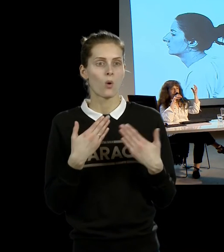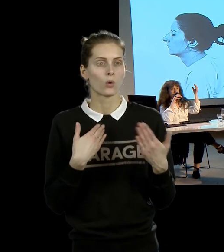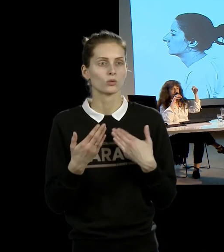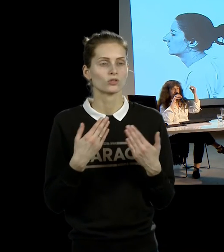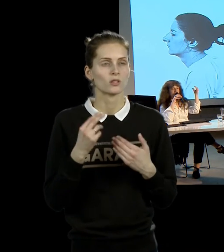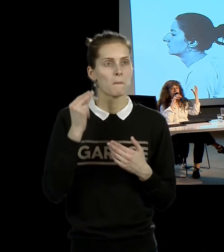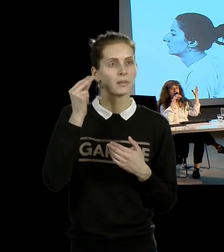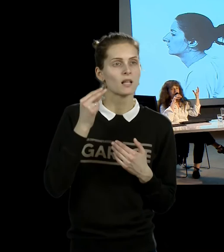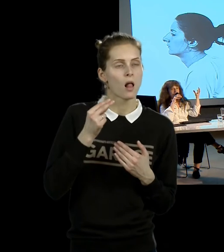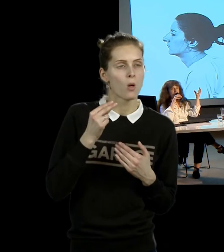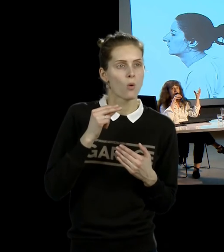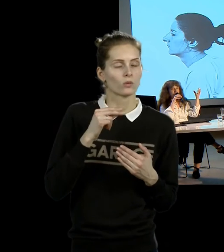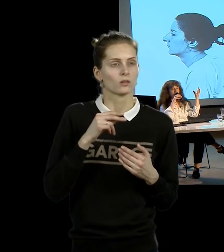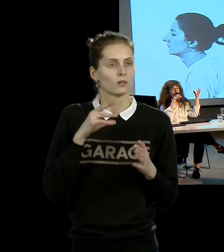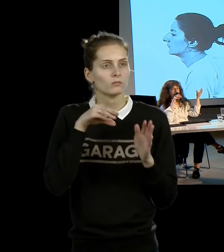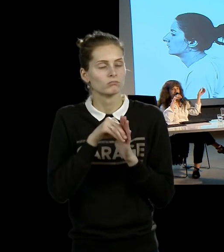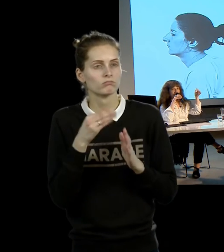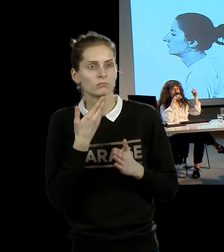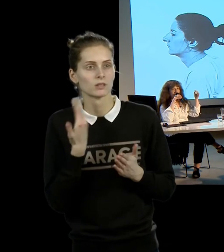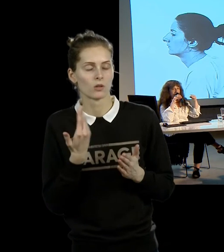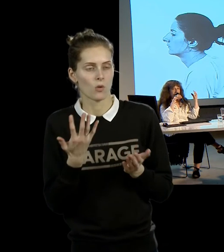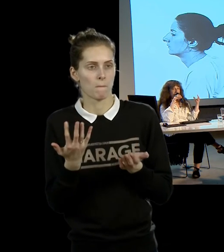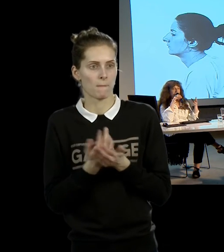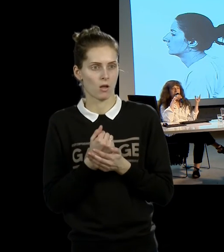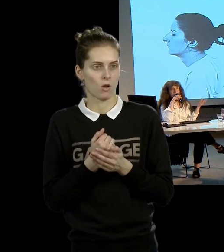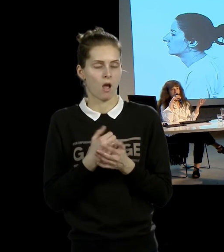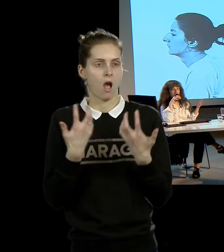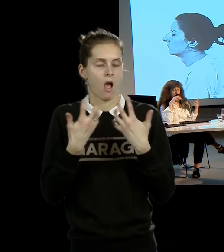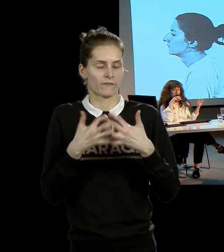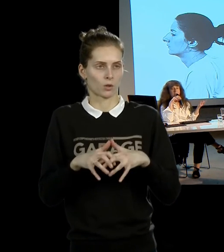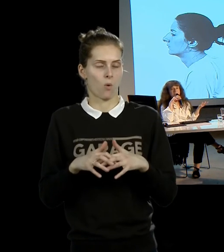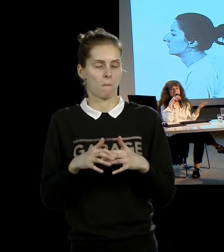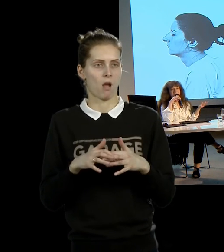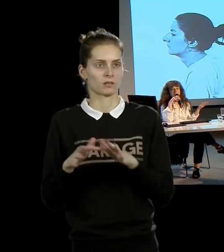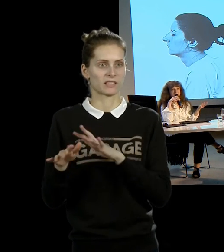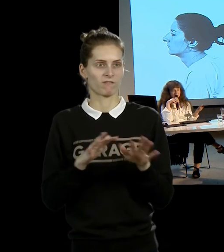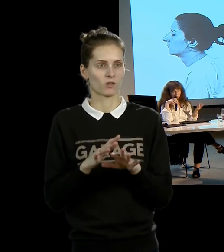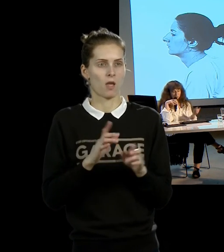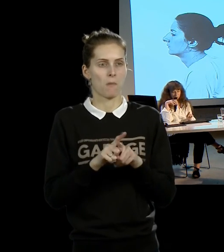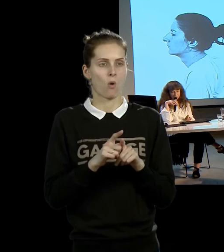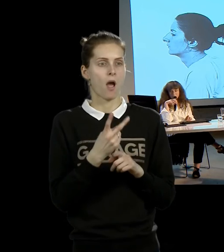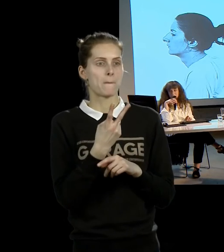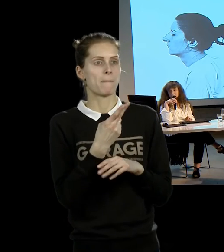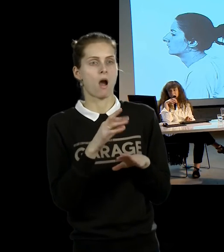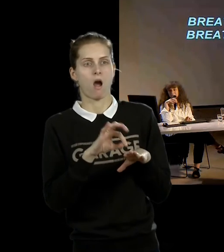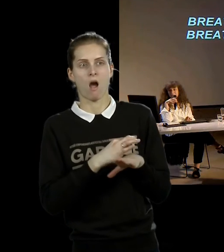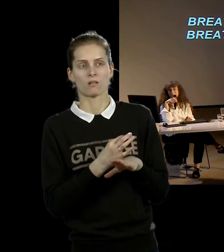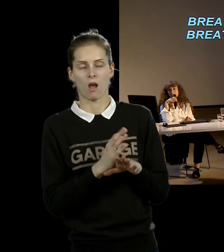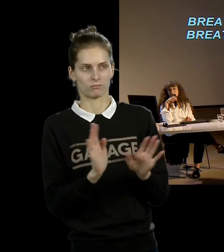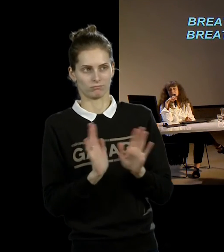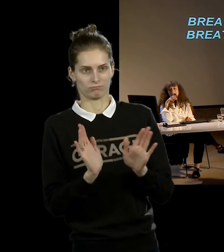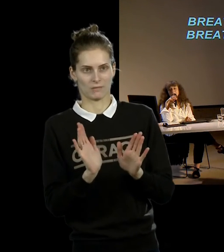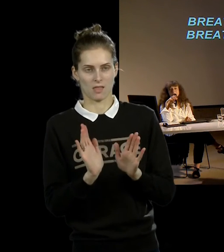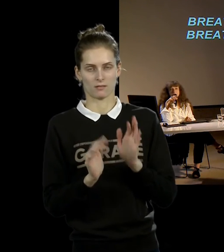две детали механизма, они как пара супружеская, какой они были.